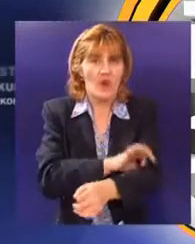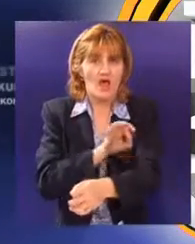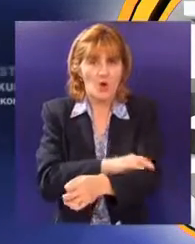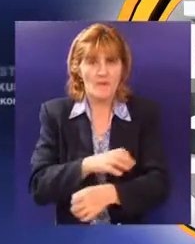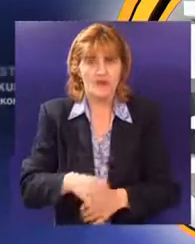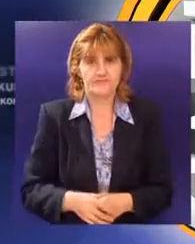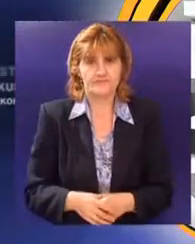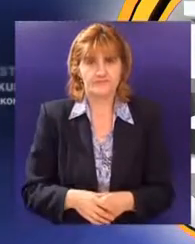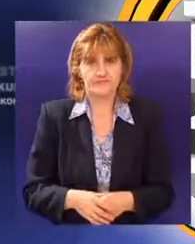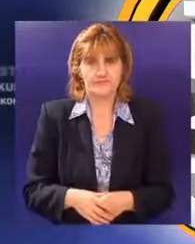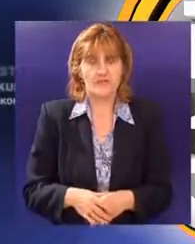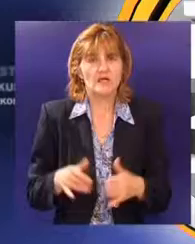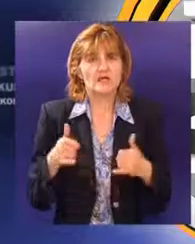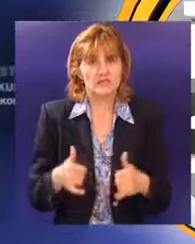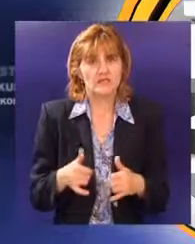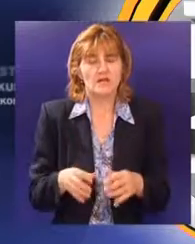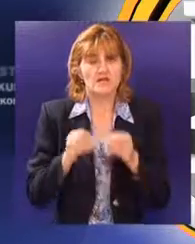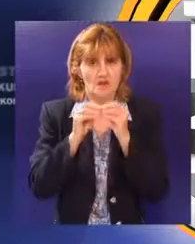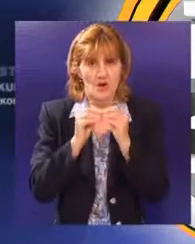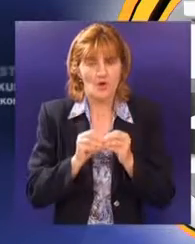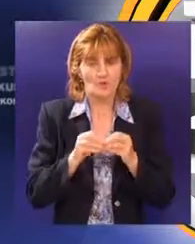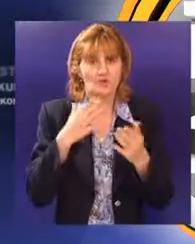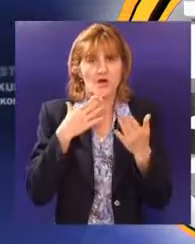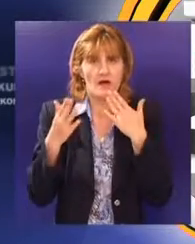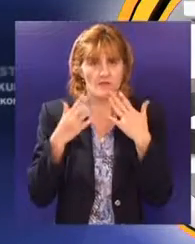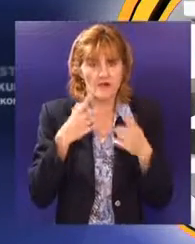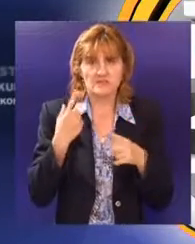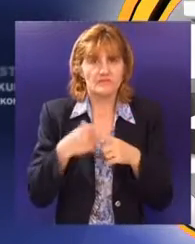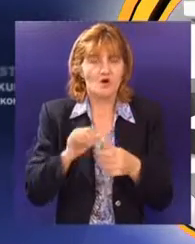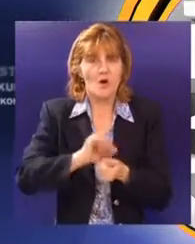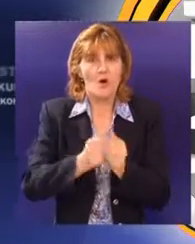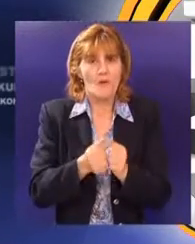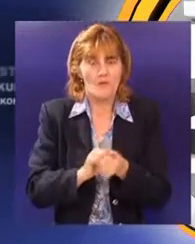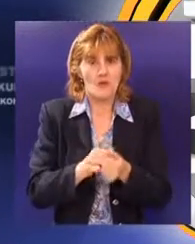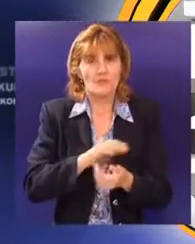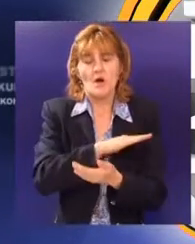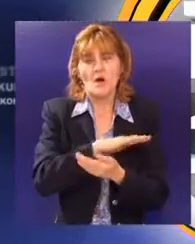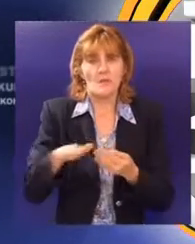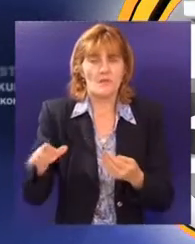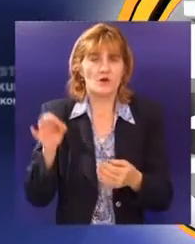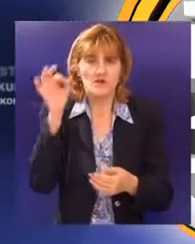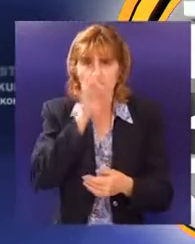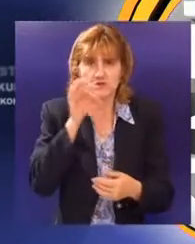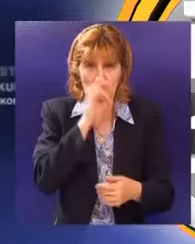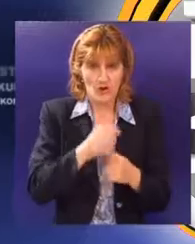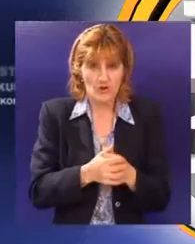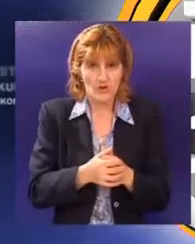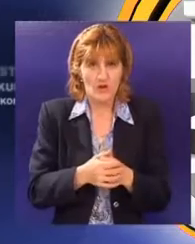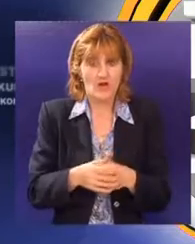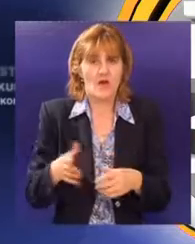Na gradskom trgu danas je održana manifestacija povodom Svetskog dana borbe protiv zloupotrebe i krijumčarenja droga.